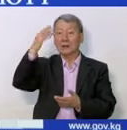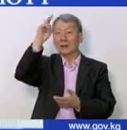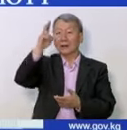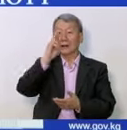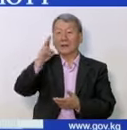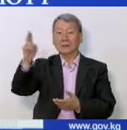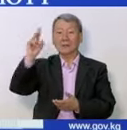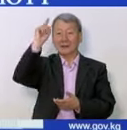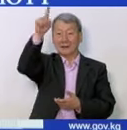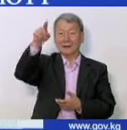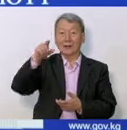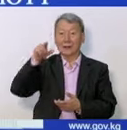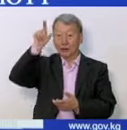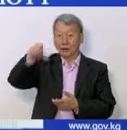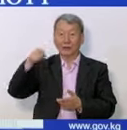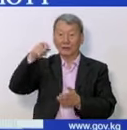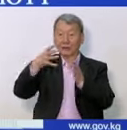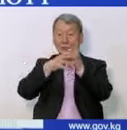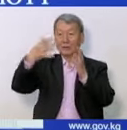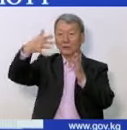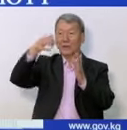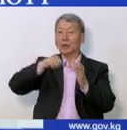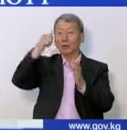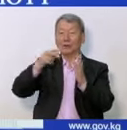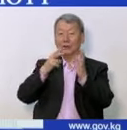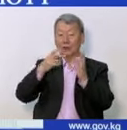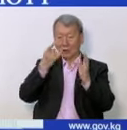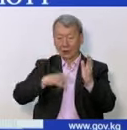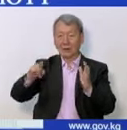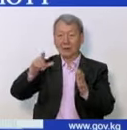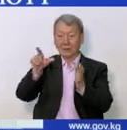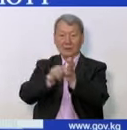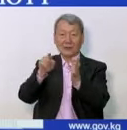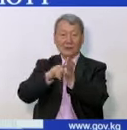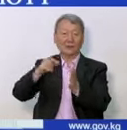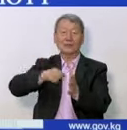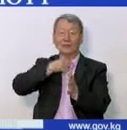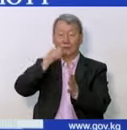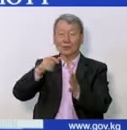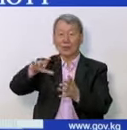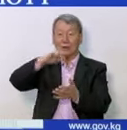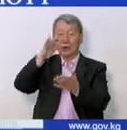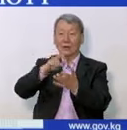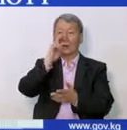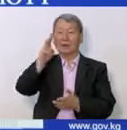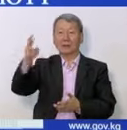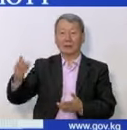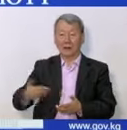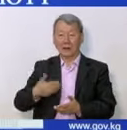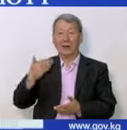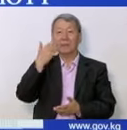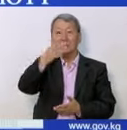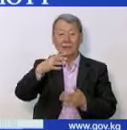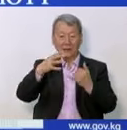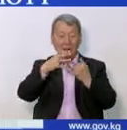Больной 1950 года рождения. Пенсионер проживает в городе Караболта. Обратился в территориальную